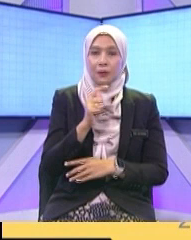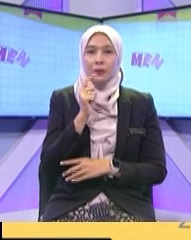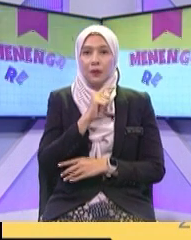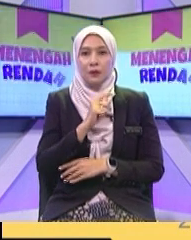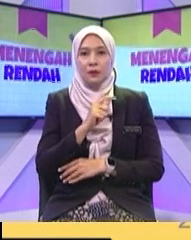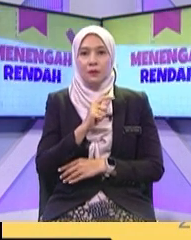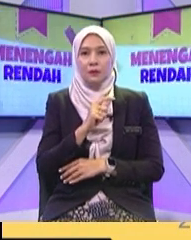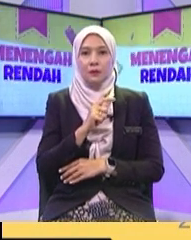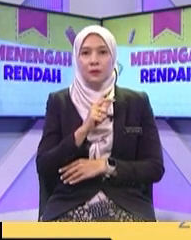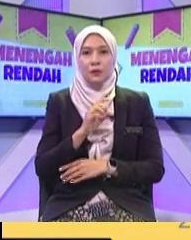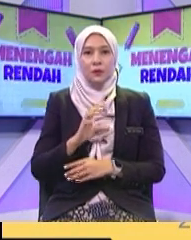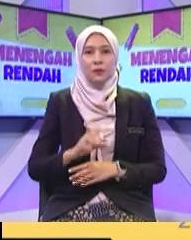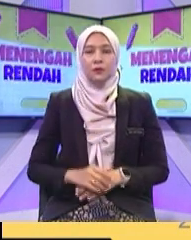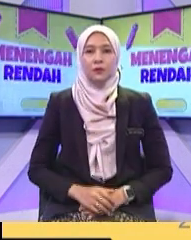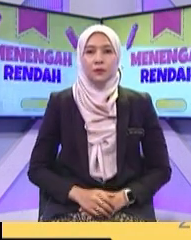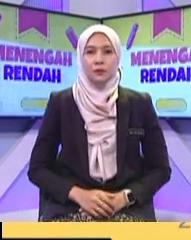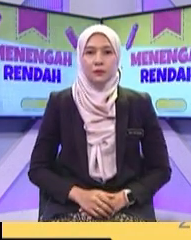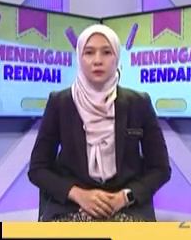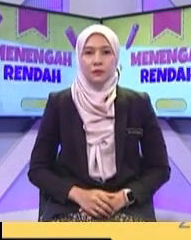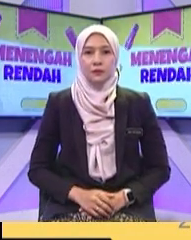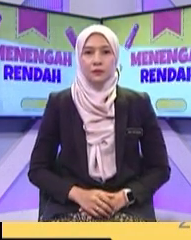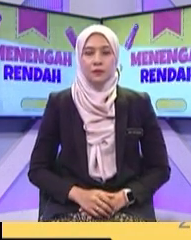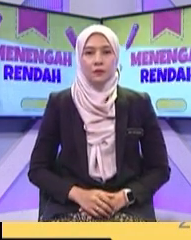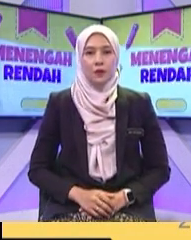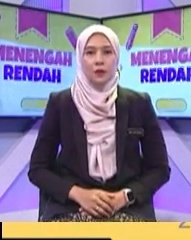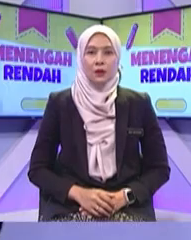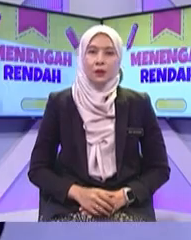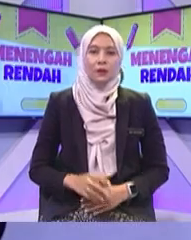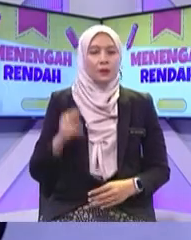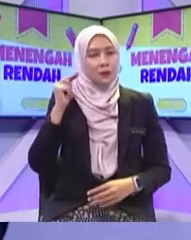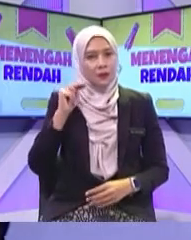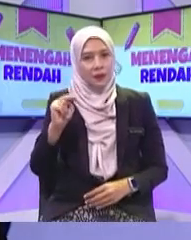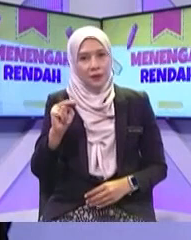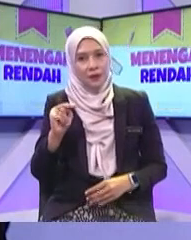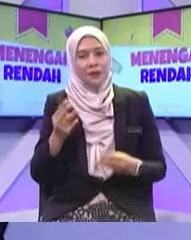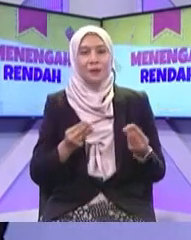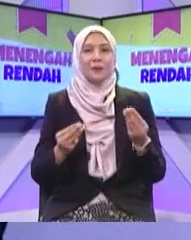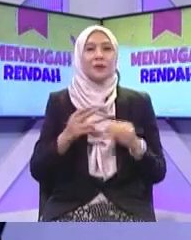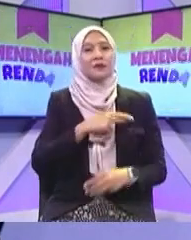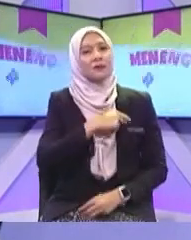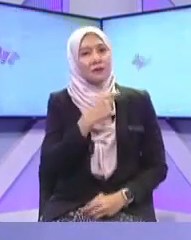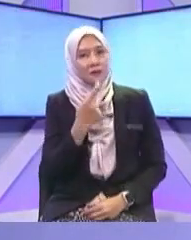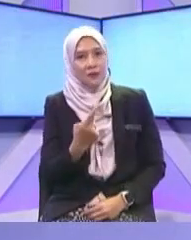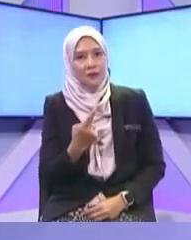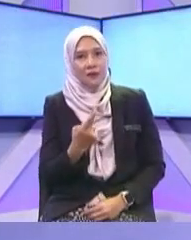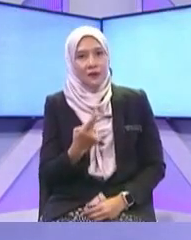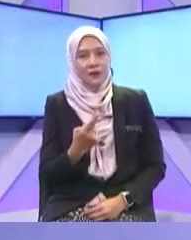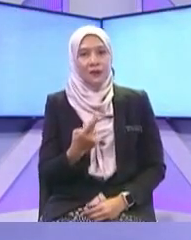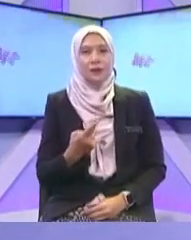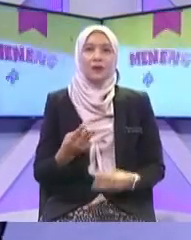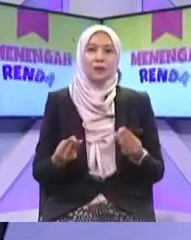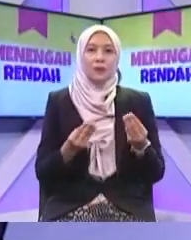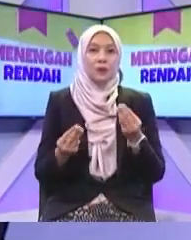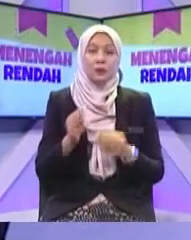punya perkara peribadi ok boleh boleh mendatangkan kerugian harta benda boleh menyebabkan mungkin mengancam nyawa dan